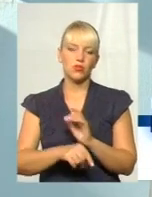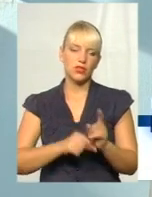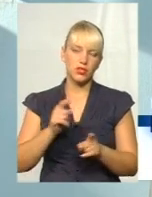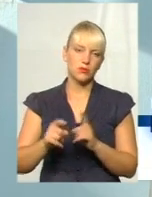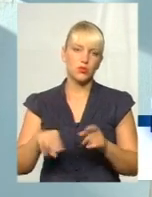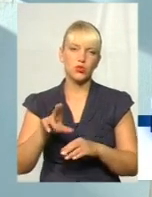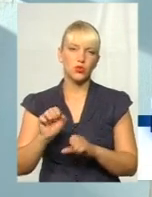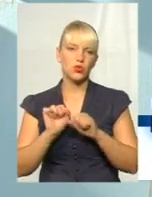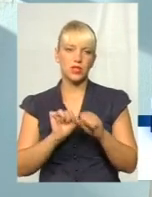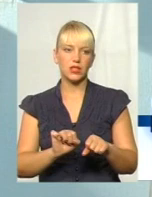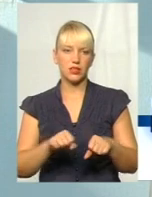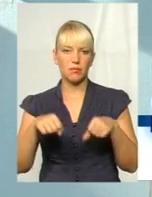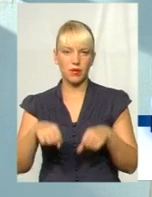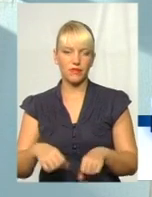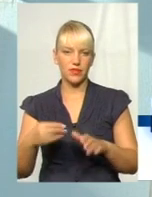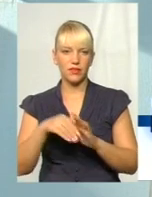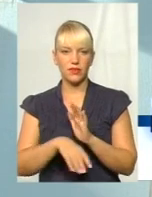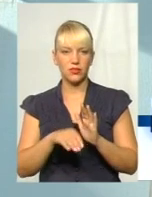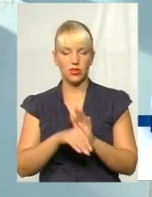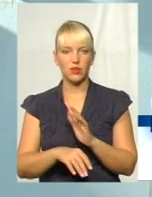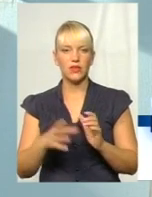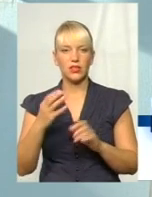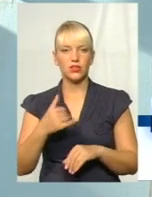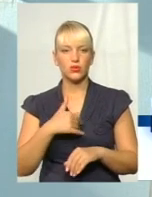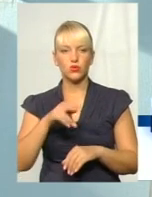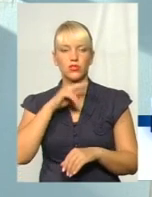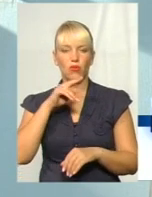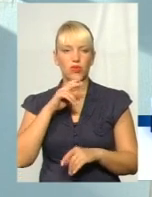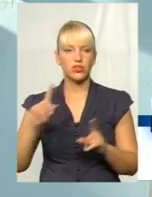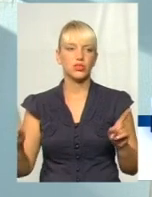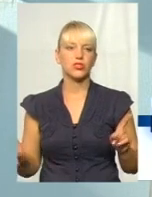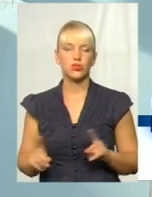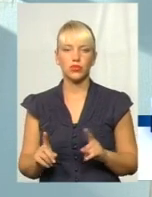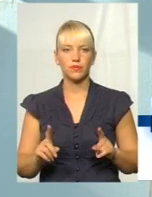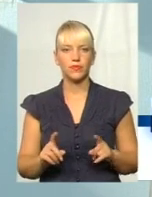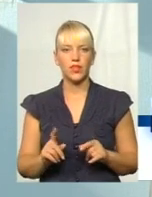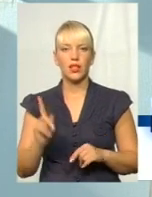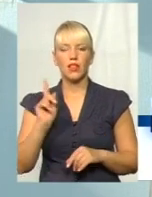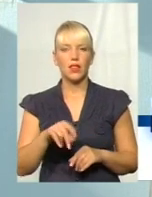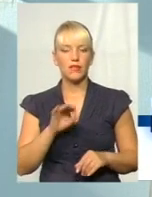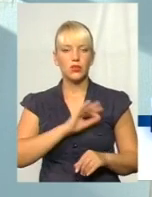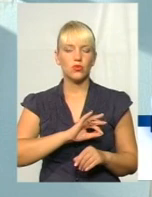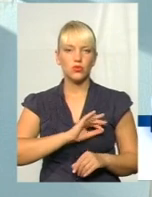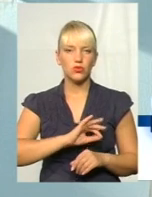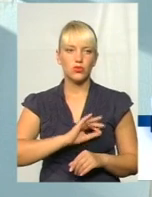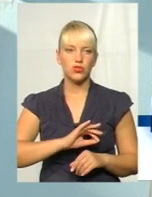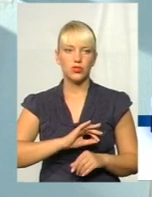щодо захисту прав інвестора. Ще хочу зауважити, що навіть користуючись